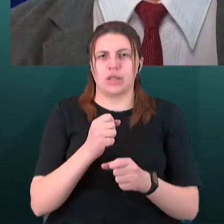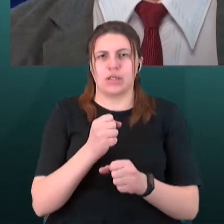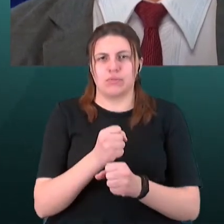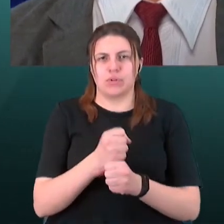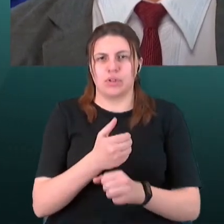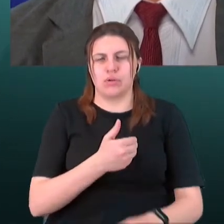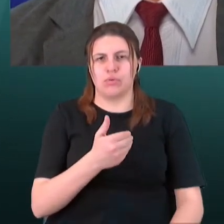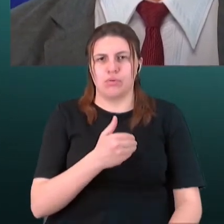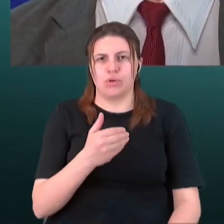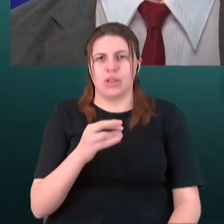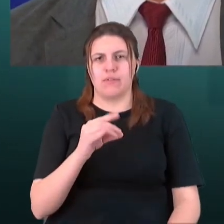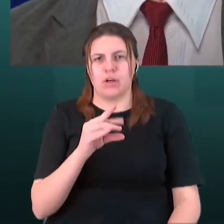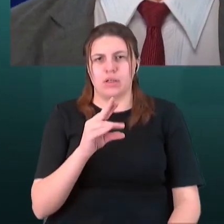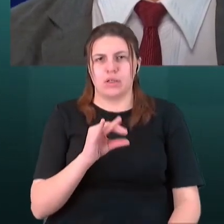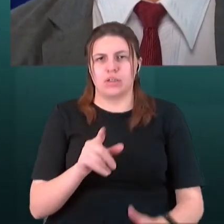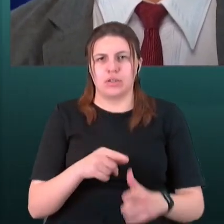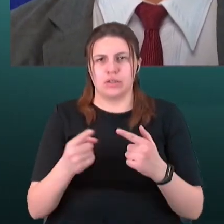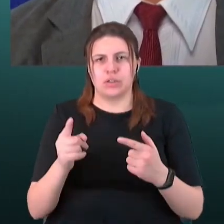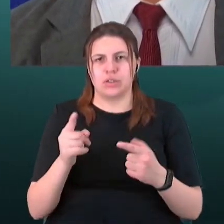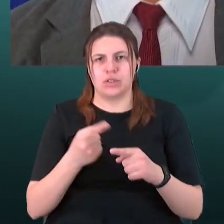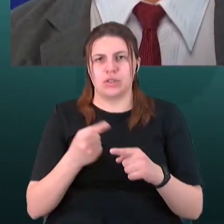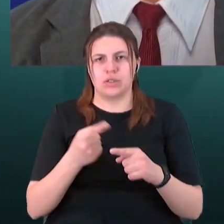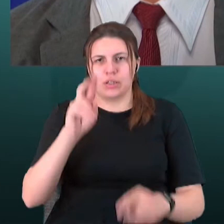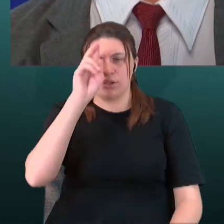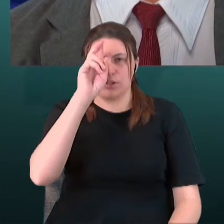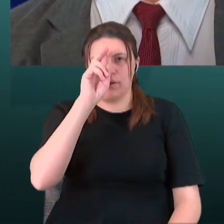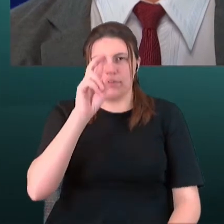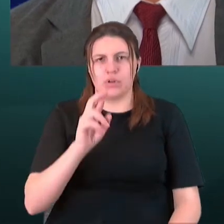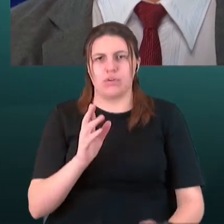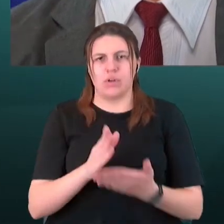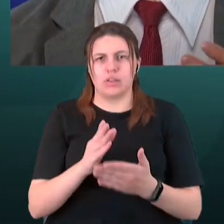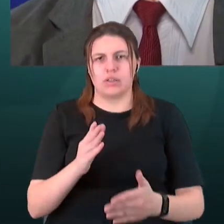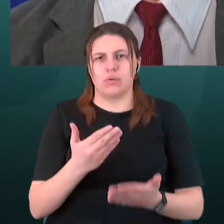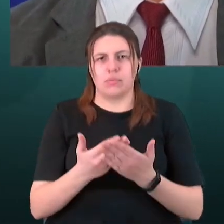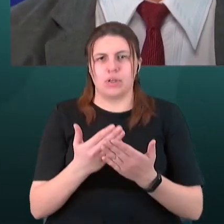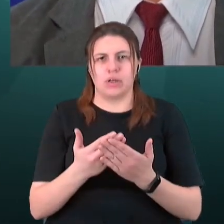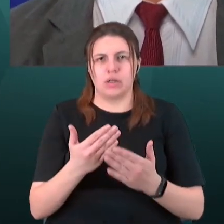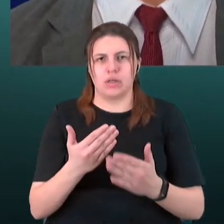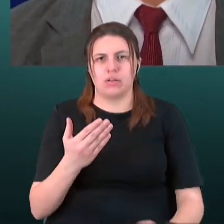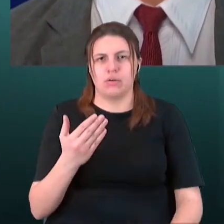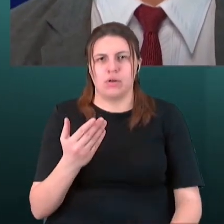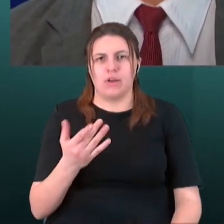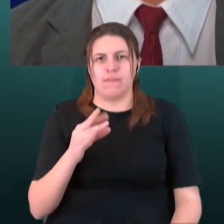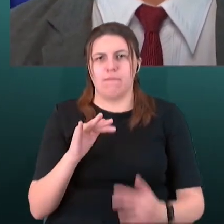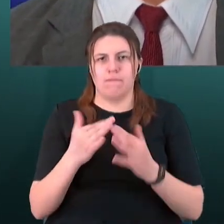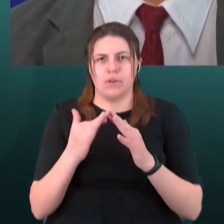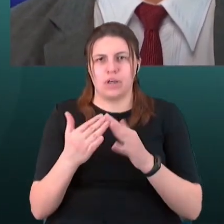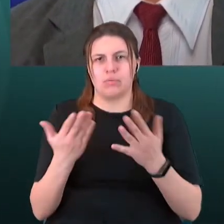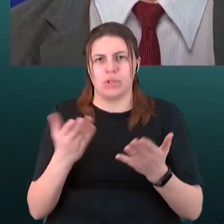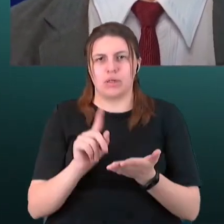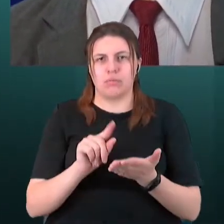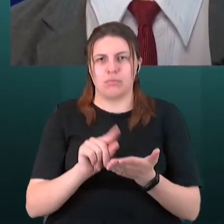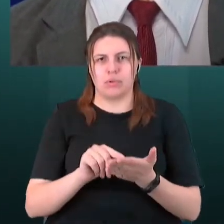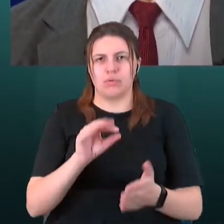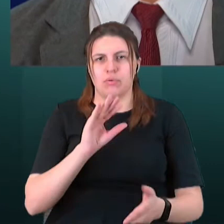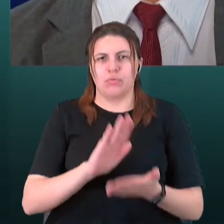державною власністю, там, наприклад, фермери зможуть підганяти до них свої машини якимось чином на пільгових умовах користуватись? Ну, от,